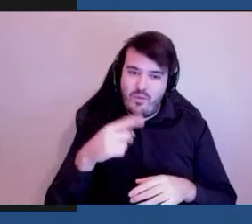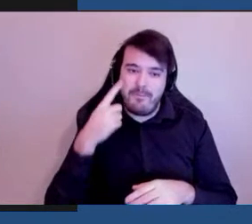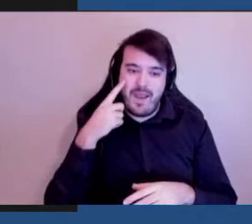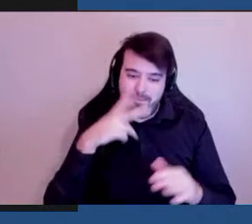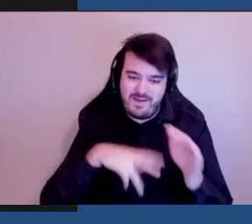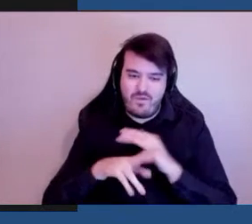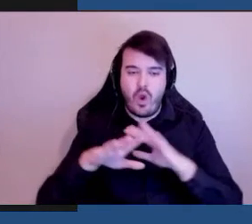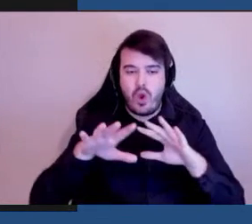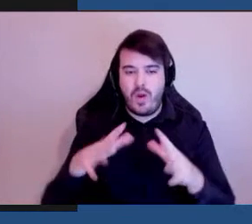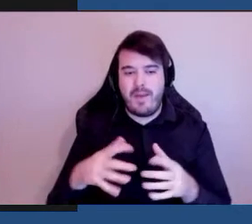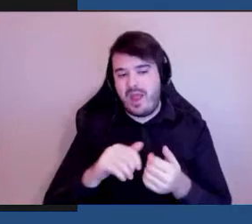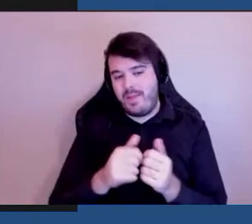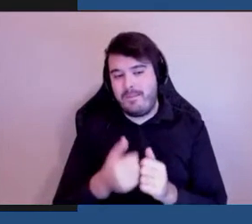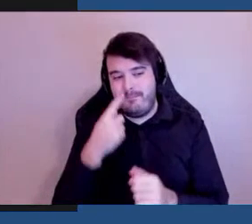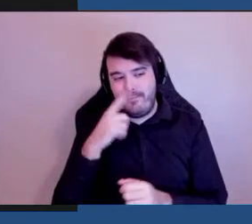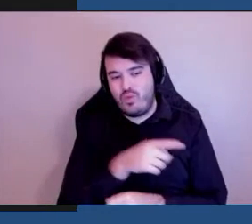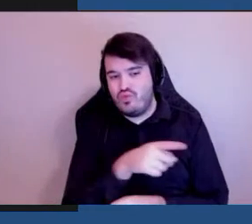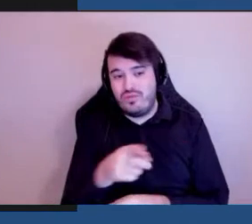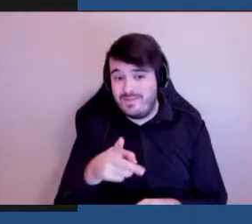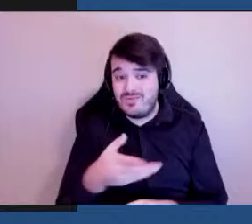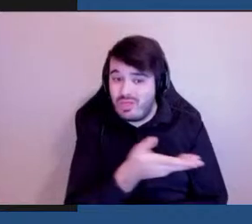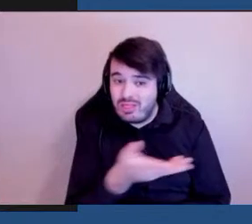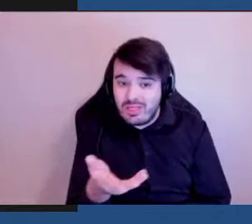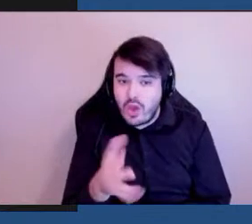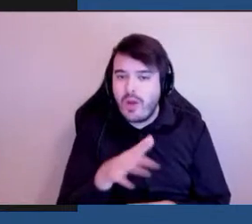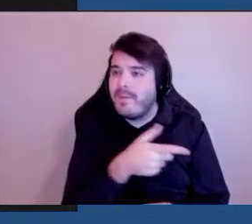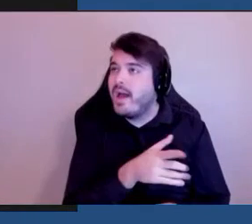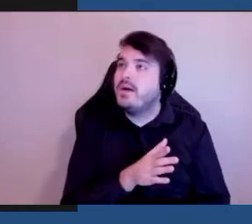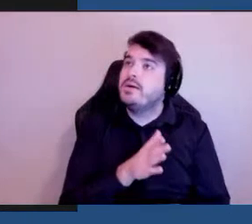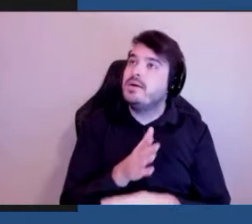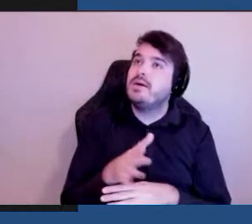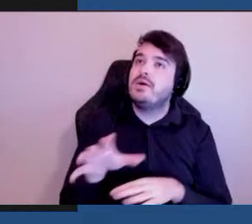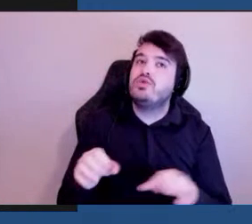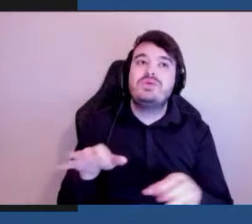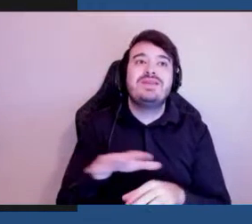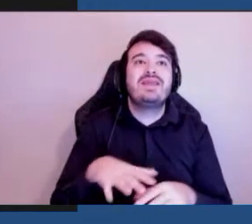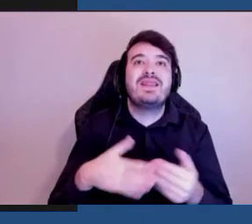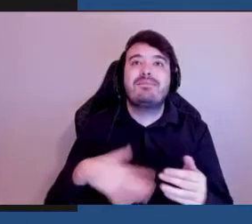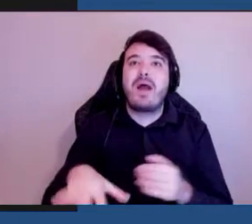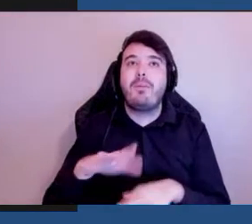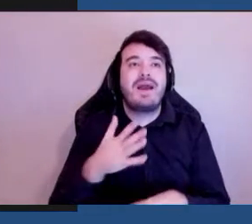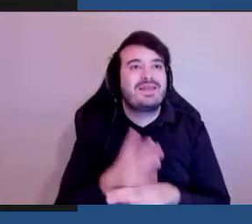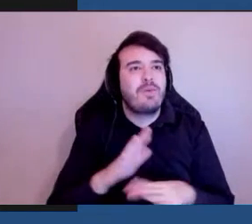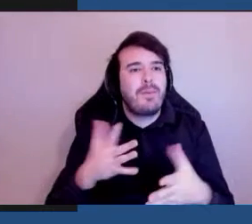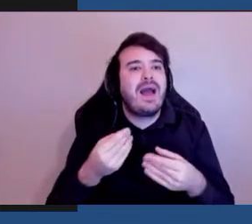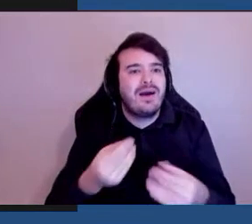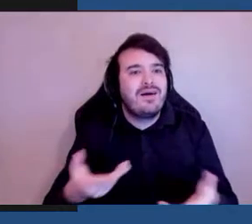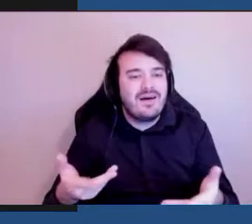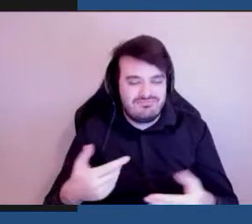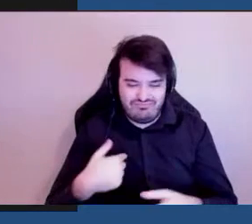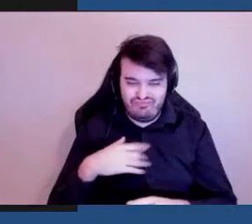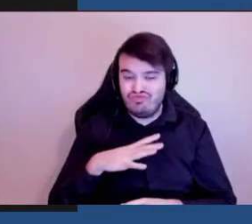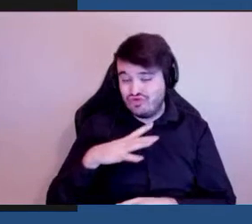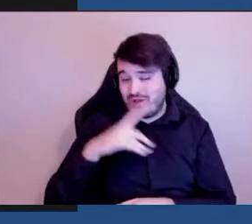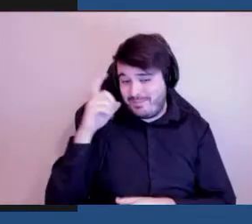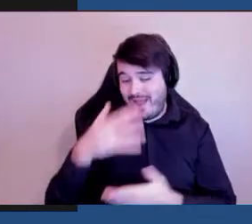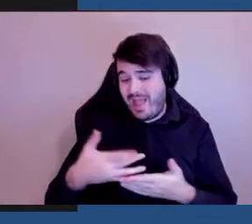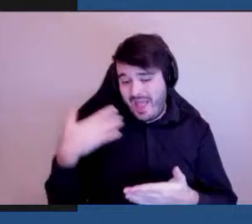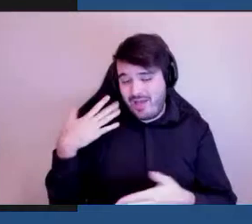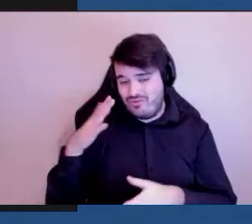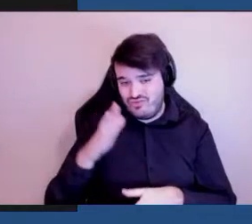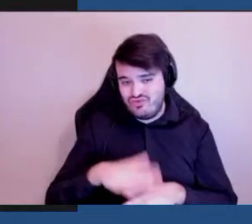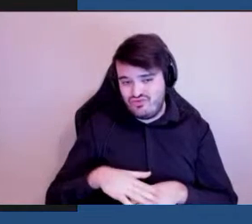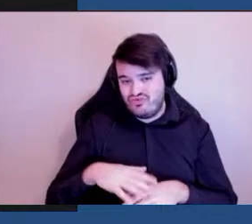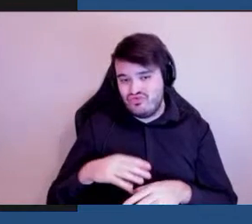comment ces utilisateurs utilisent un espace. Moi, j'ai un certain savoir-faire en matière de